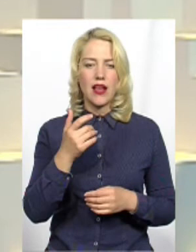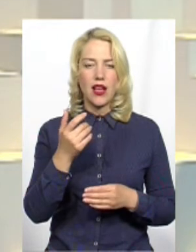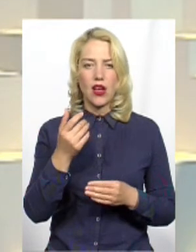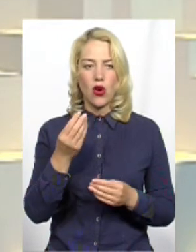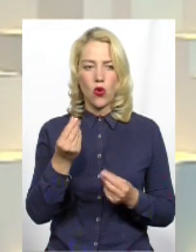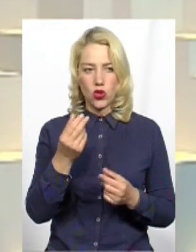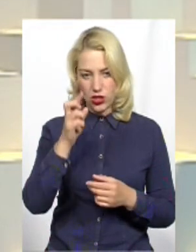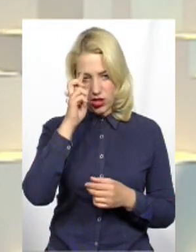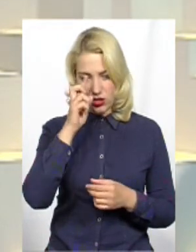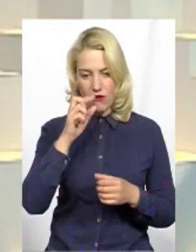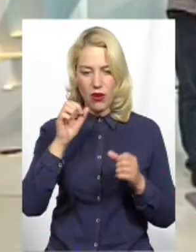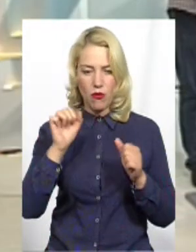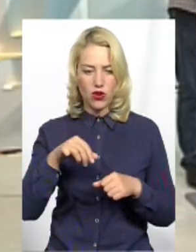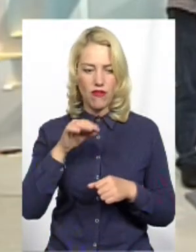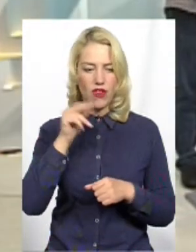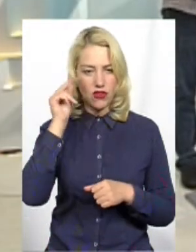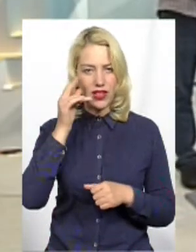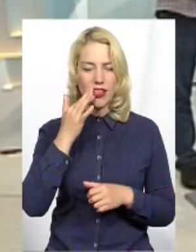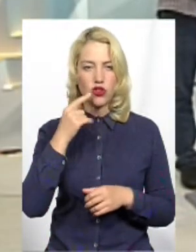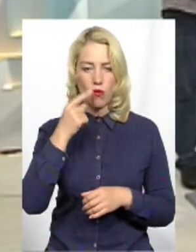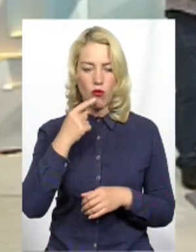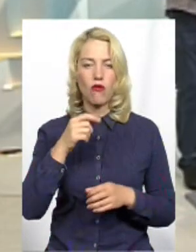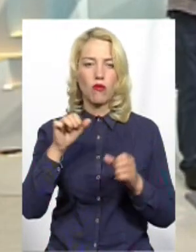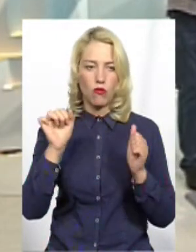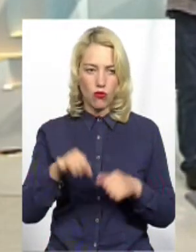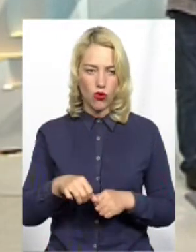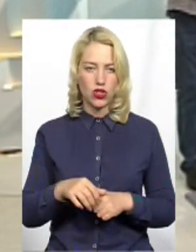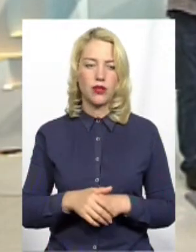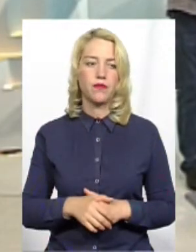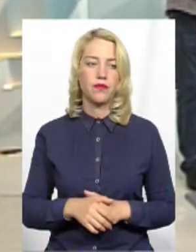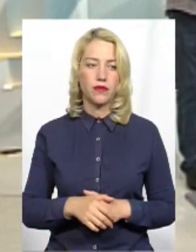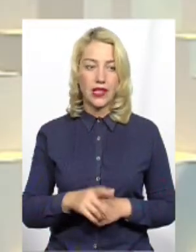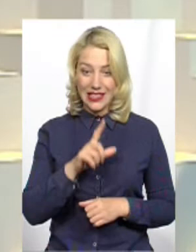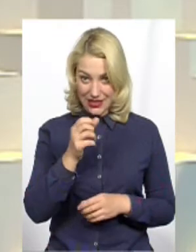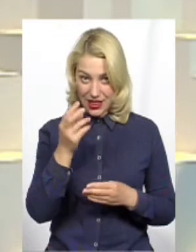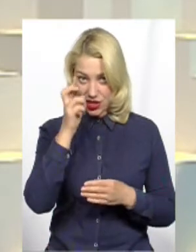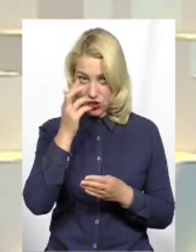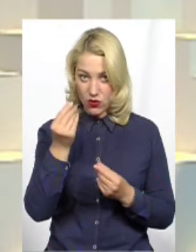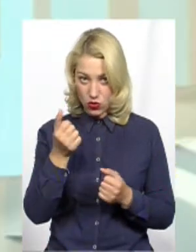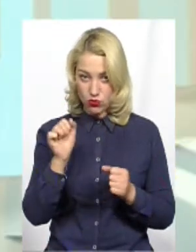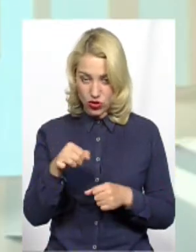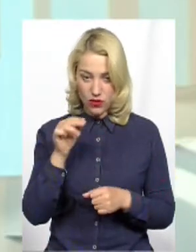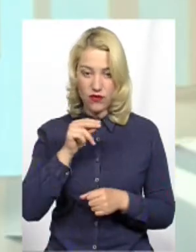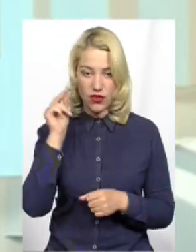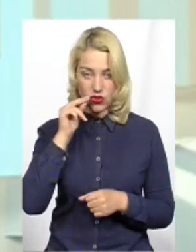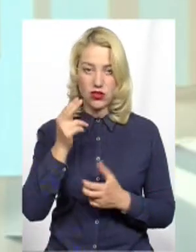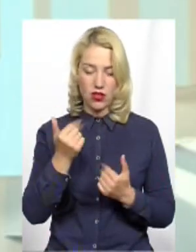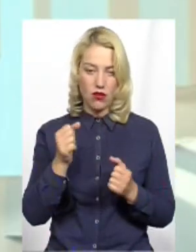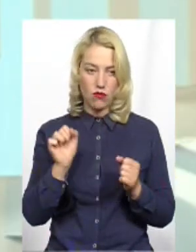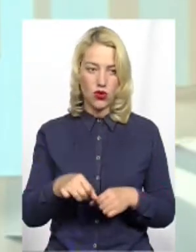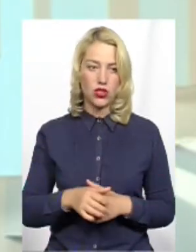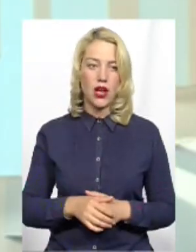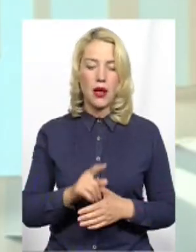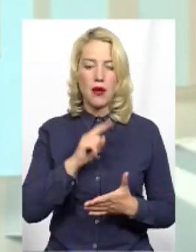Не може Може? Може, не знаю Так, у вільний відроботи час За державні кошти? Так, за державні кошти Питання